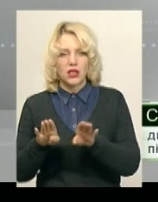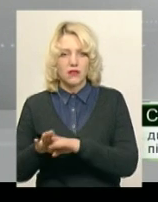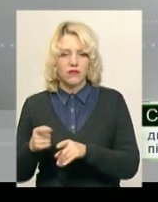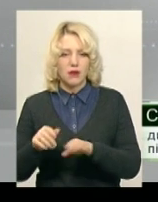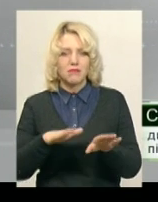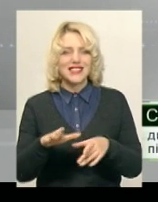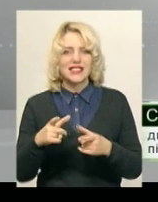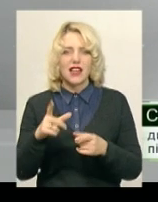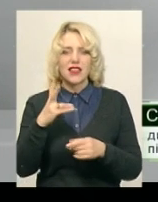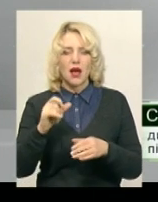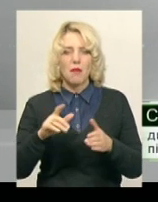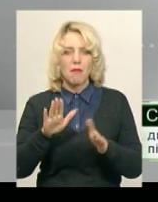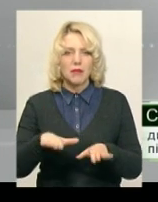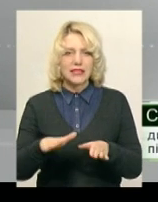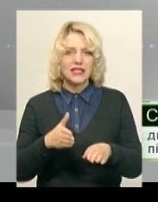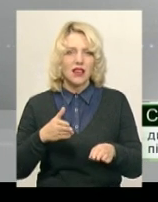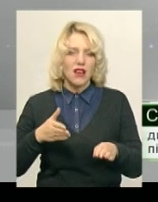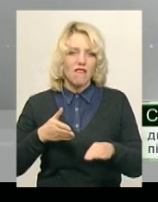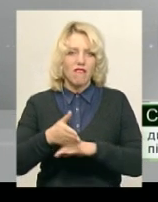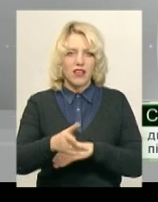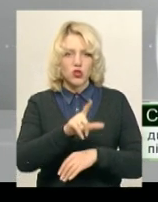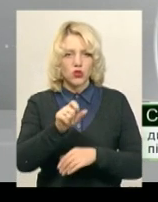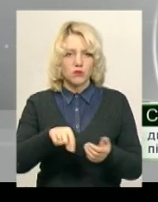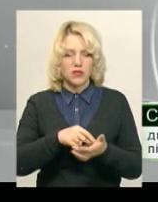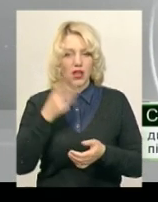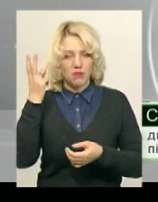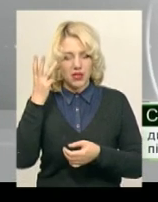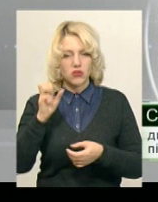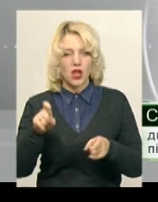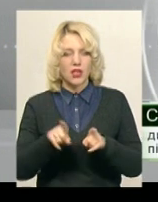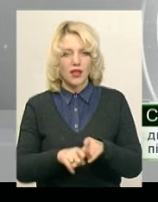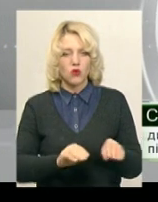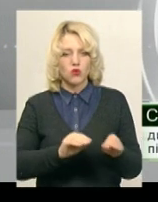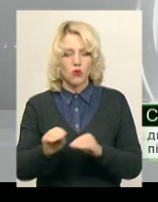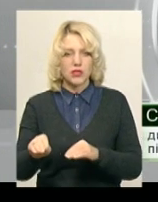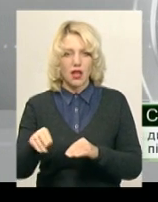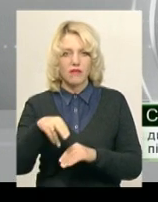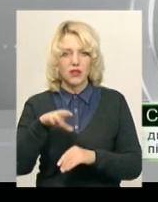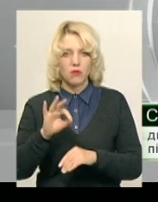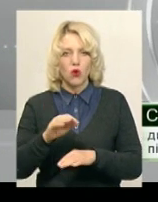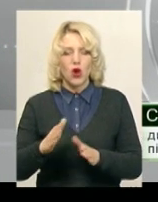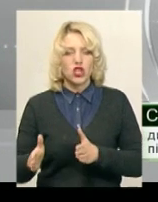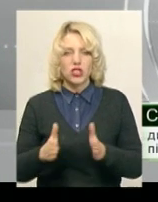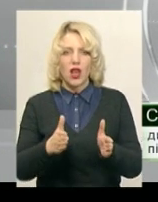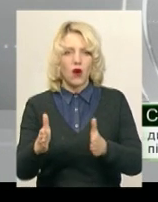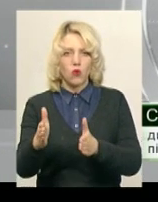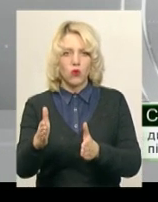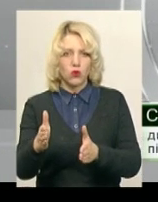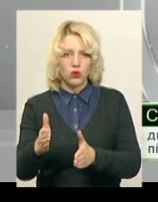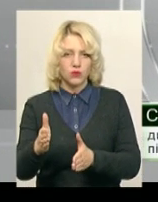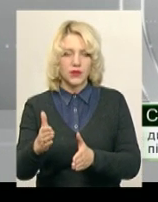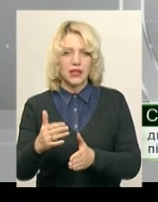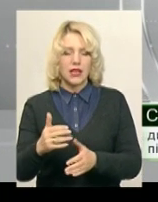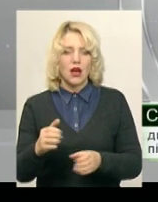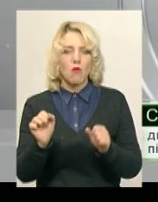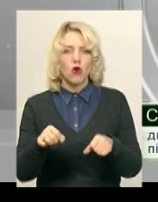було визначати, який транспортний засіб, коли виїхав і в який бік. А також поставимо по шляху, можливо,